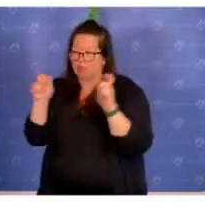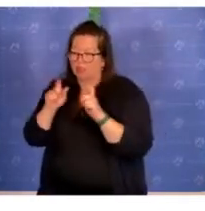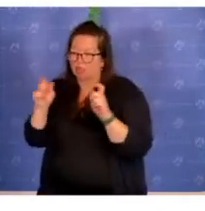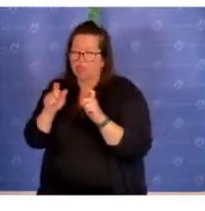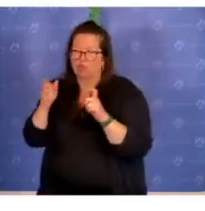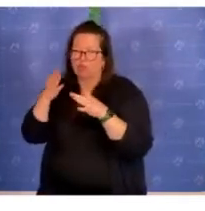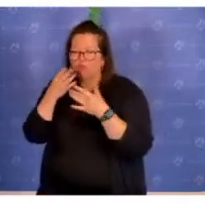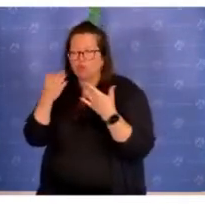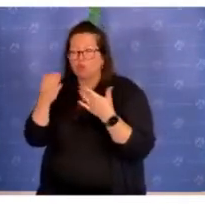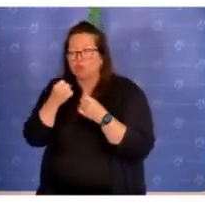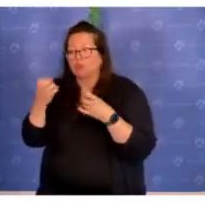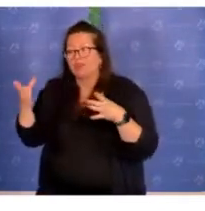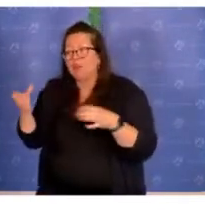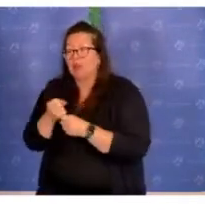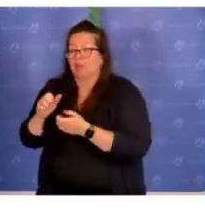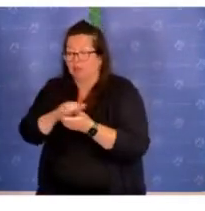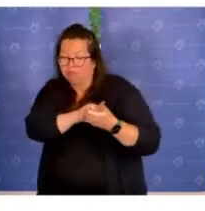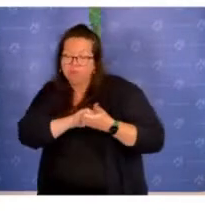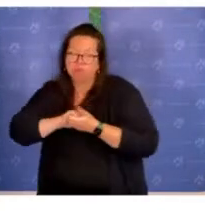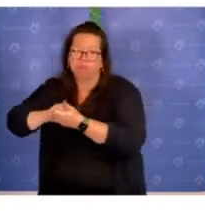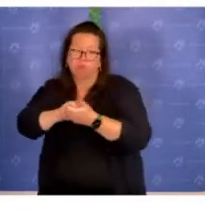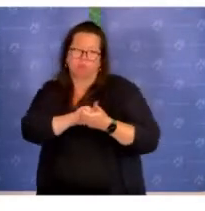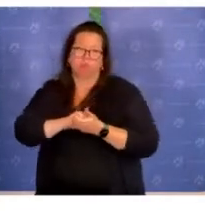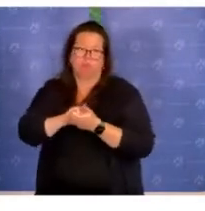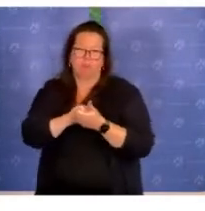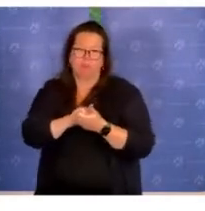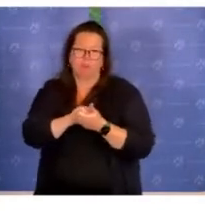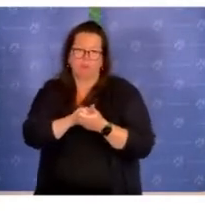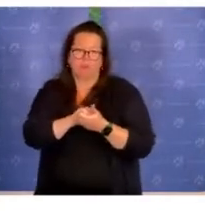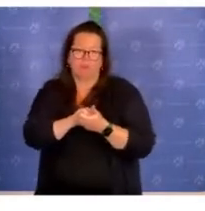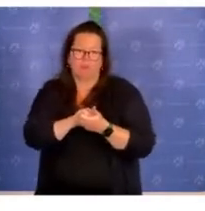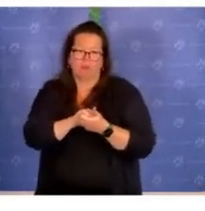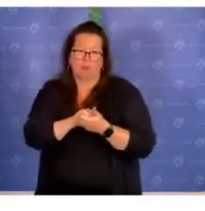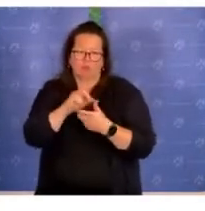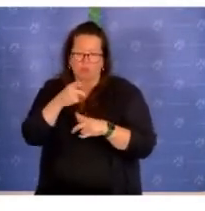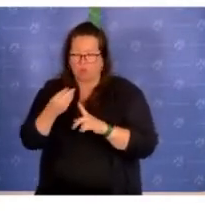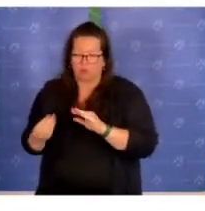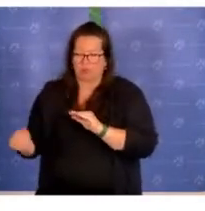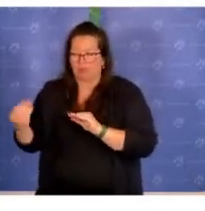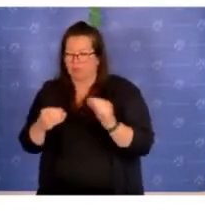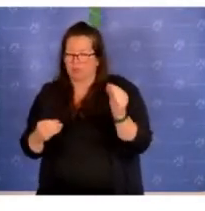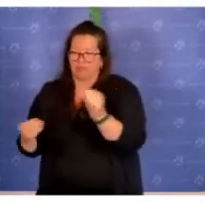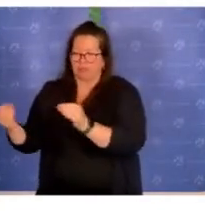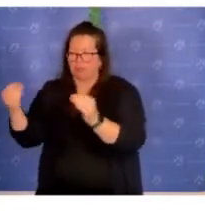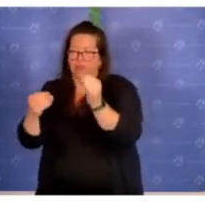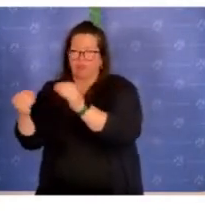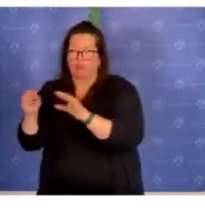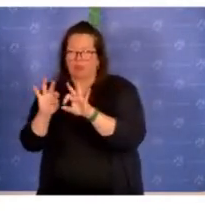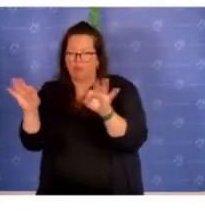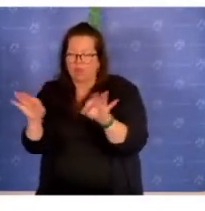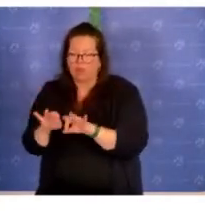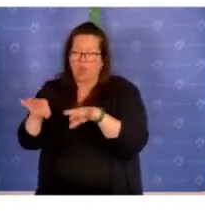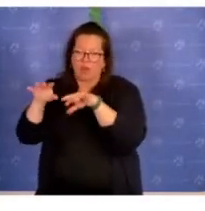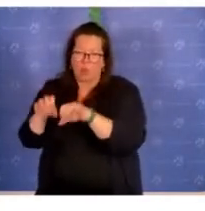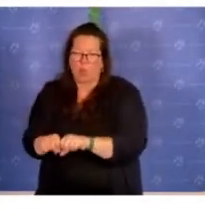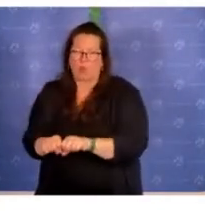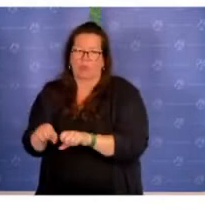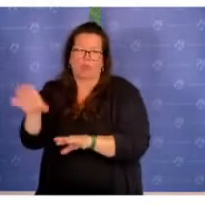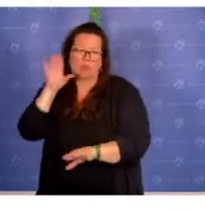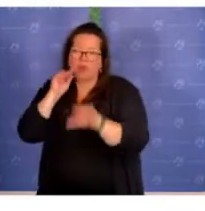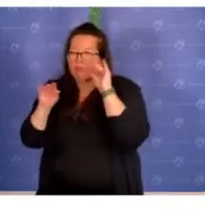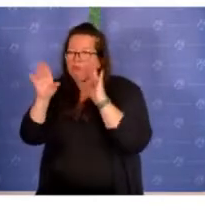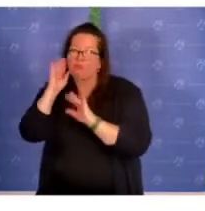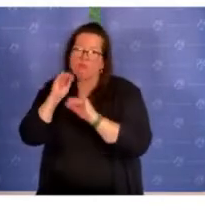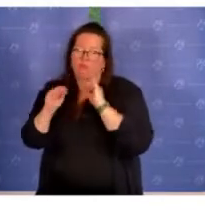und Hand in Hand arbeiten und sich eben an den Fragen auch ergänzen, was Fähigkeiten, Kompetenzen, Erfahrungen